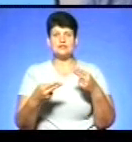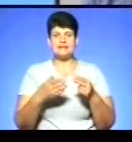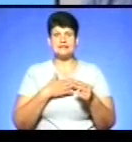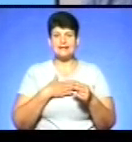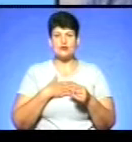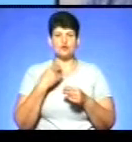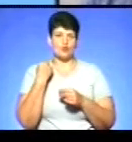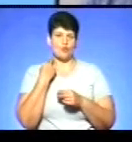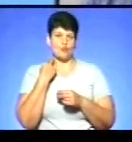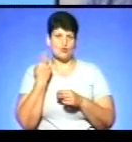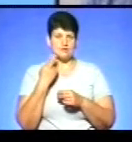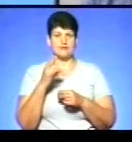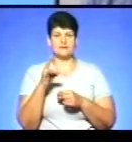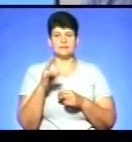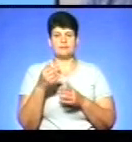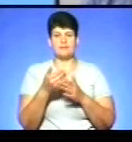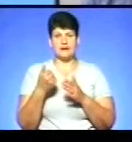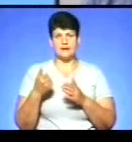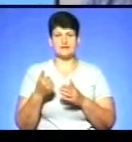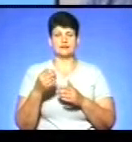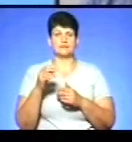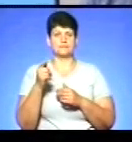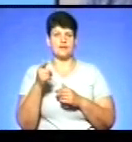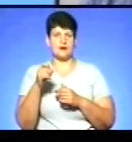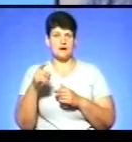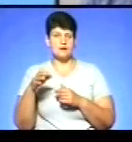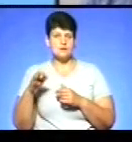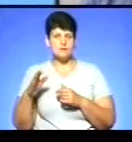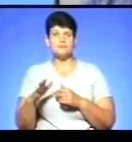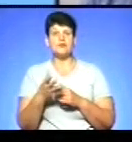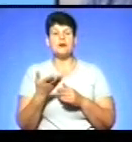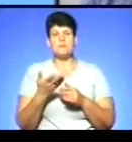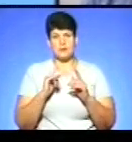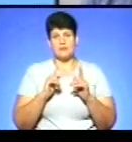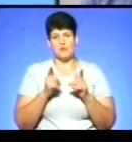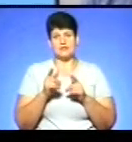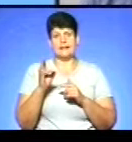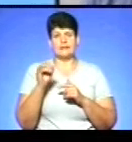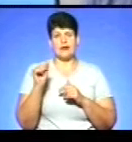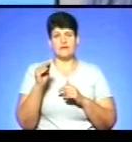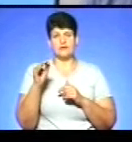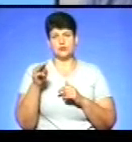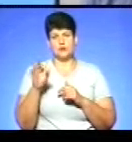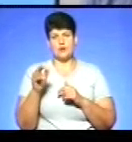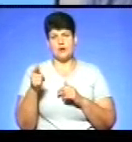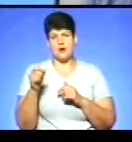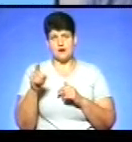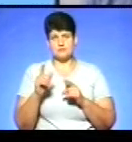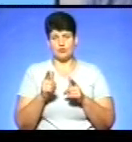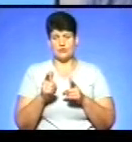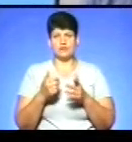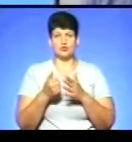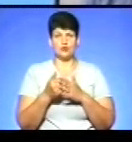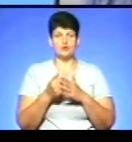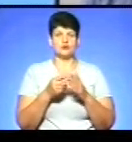НАК «Нафтогазом». Ми цей договір склали завдяки цій гарантії, погодилися з «Нафтогазом» до 17-го числа. І на цій